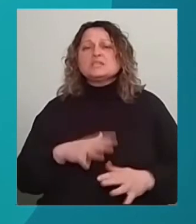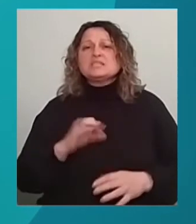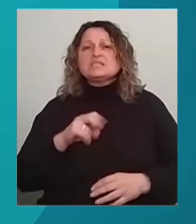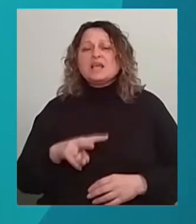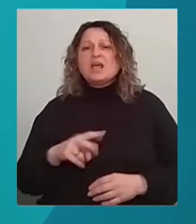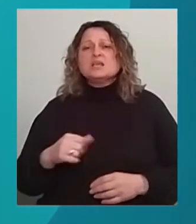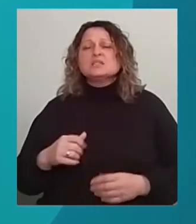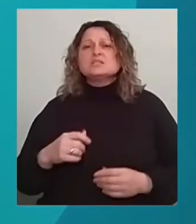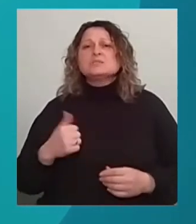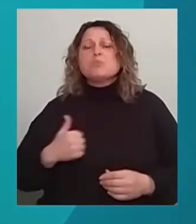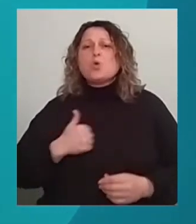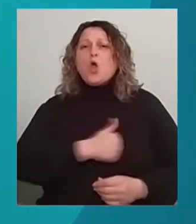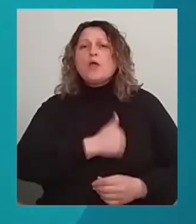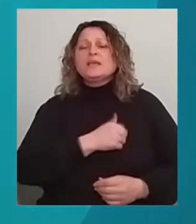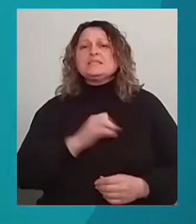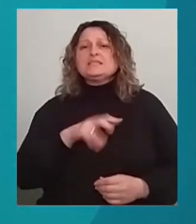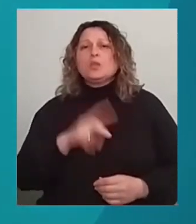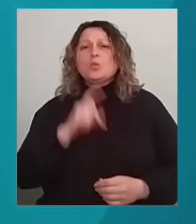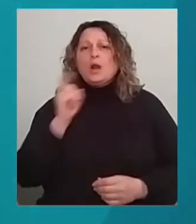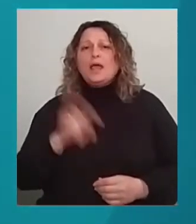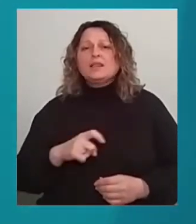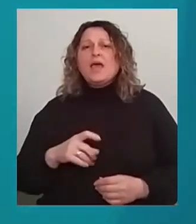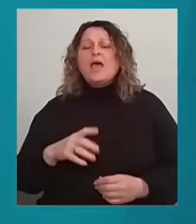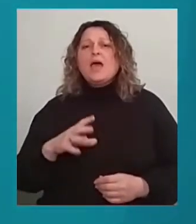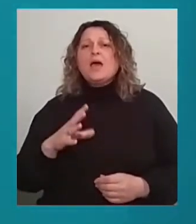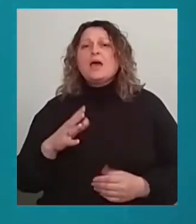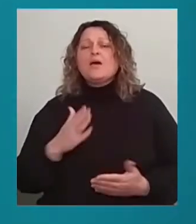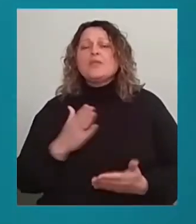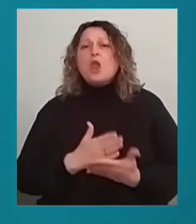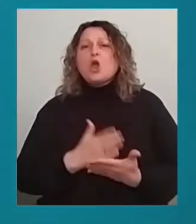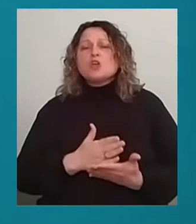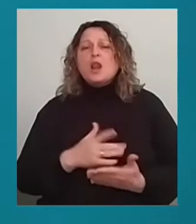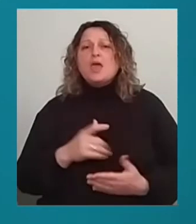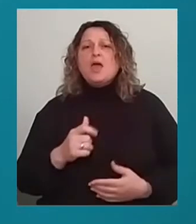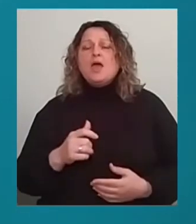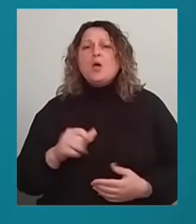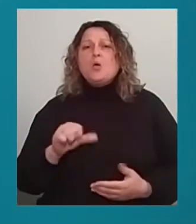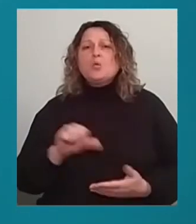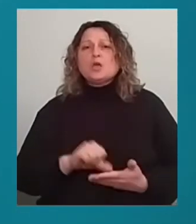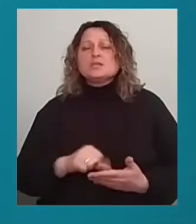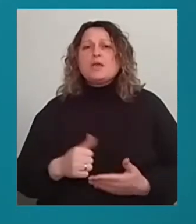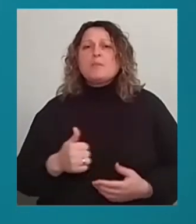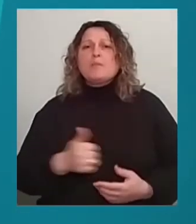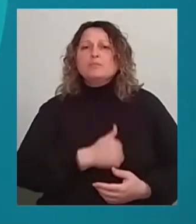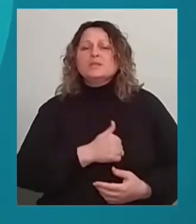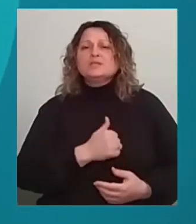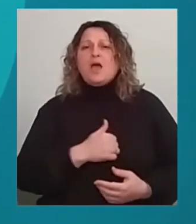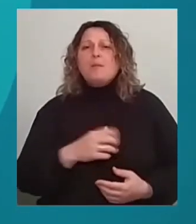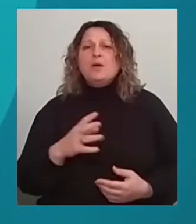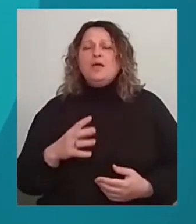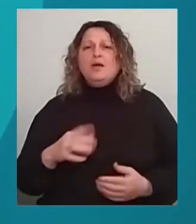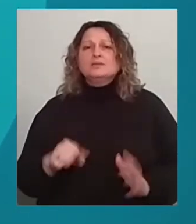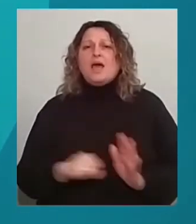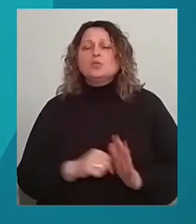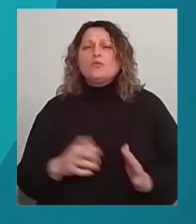Експонати – речі, що належали українським бійцям, які брали участь у боях на Сході країни. Організовано захід Національним військово